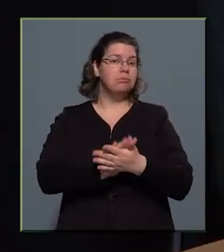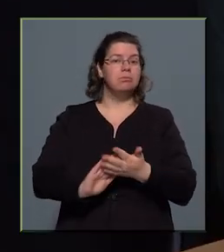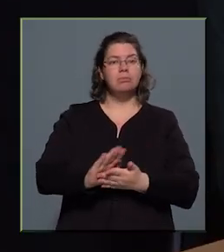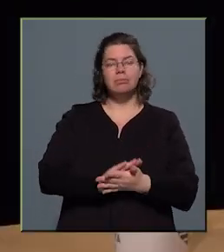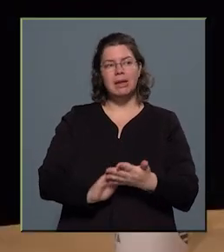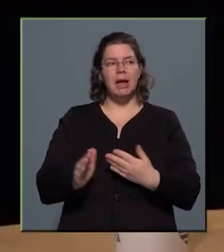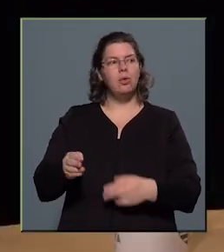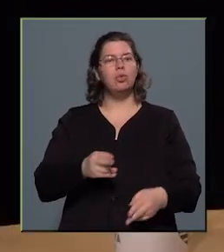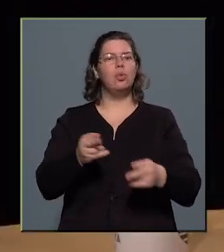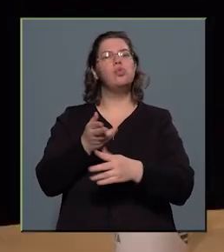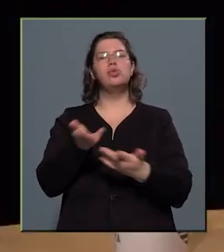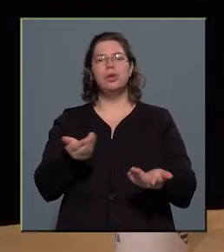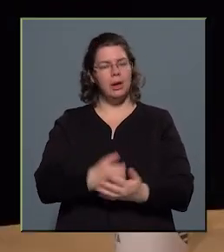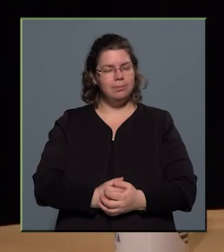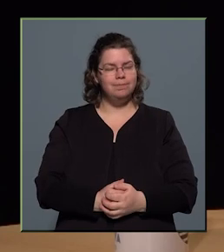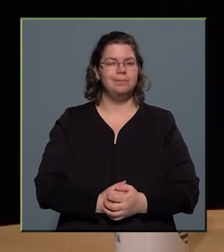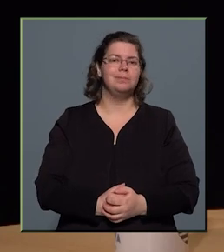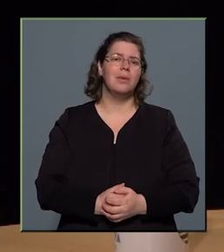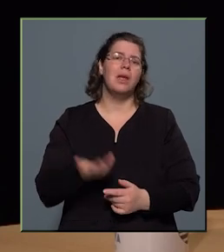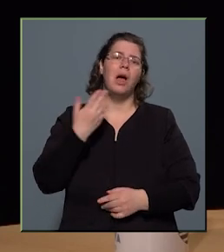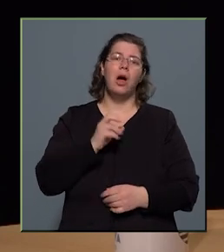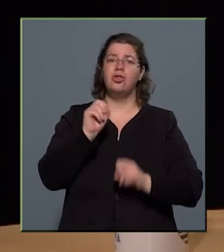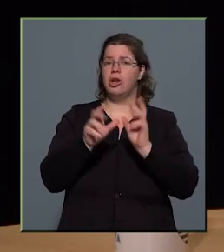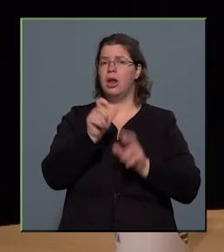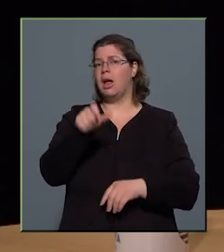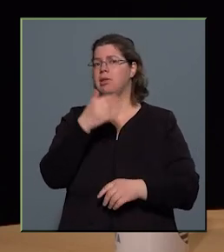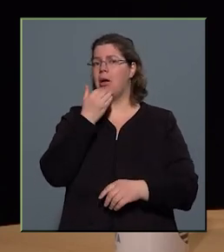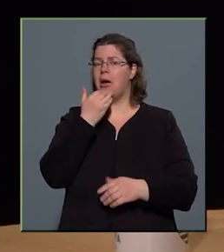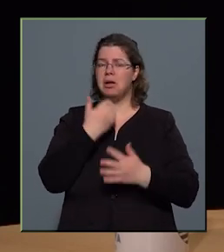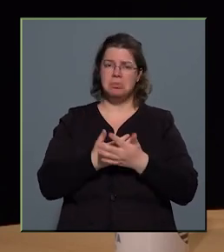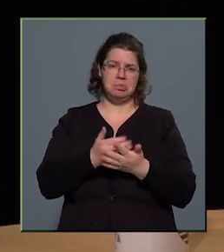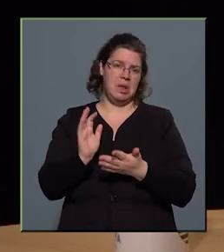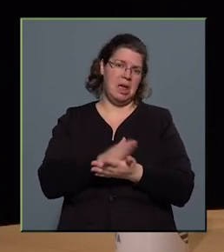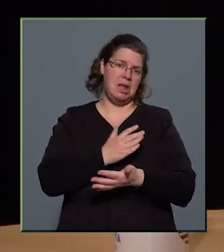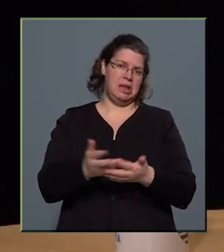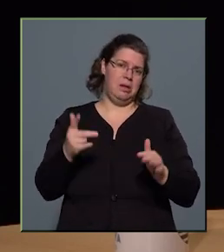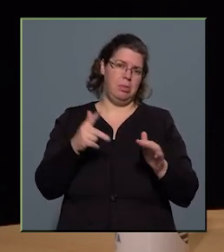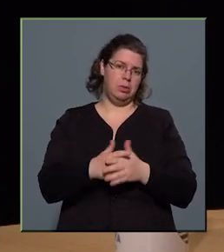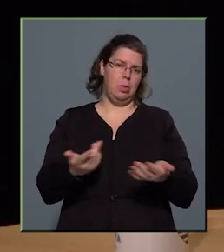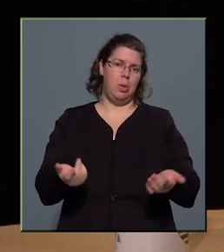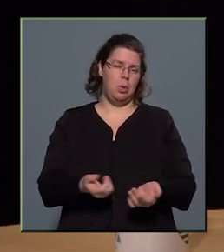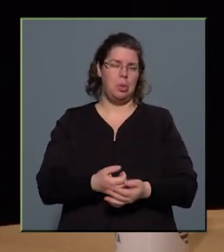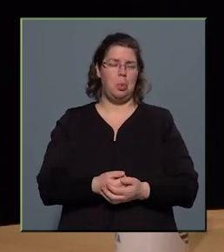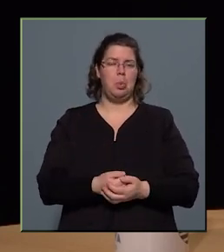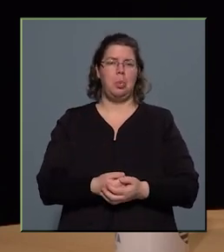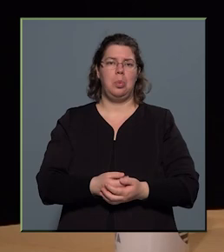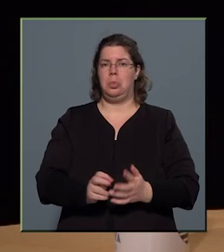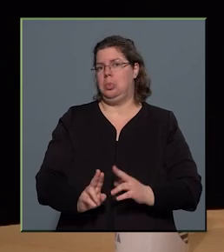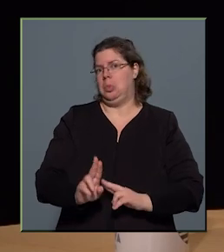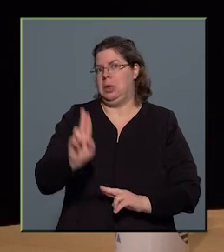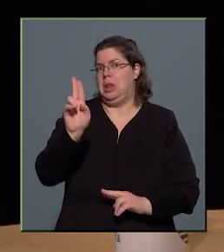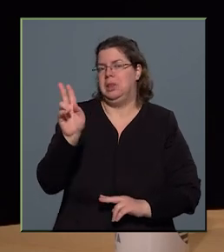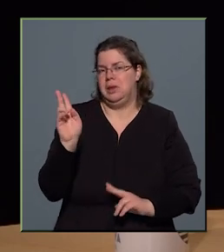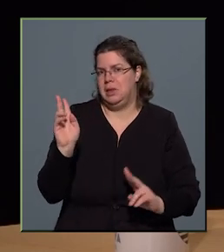bejárnia? Hát, ha csillagász akar lenni, akkor egyszerűbb a dolog, mert jelentkezni kell